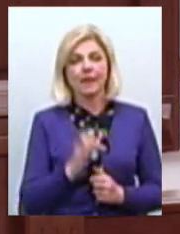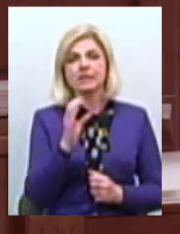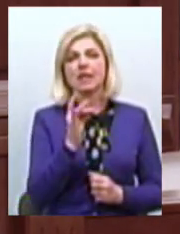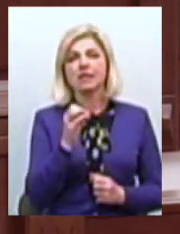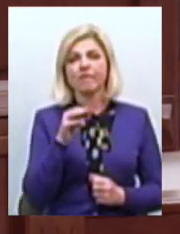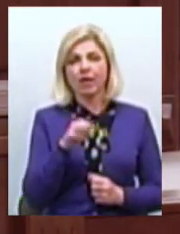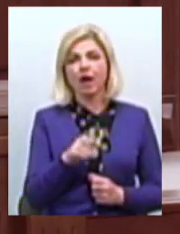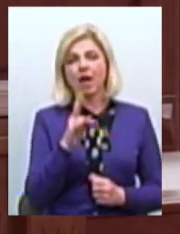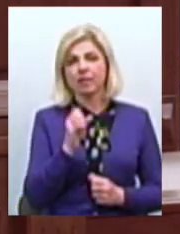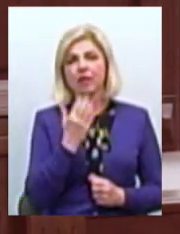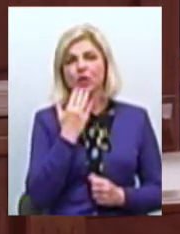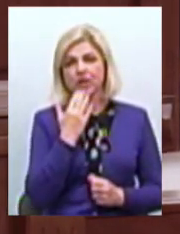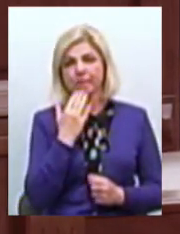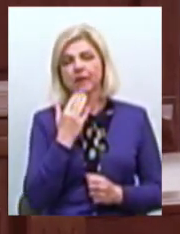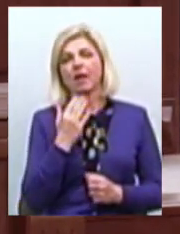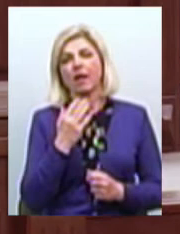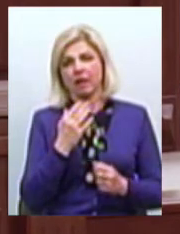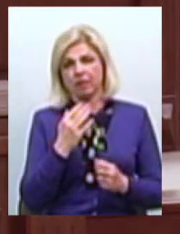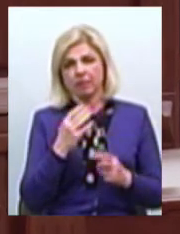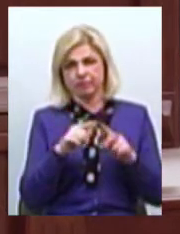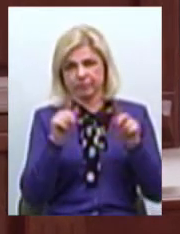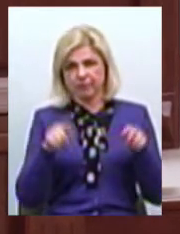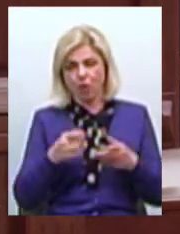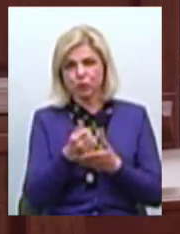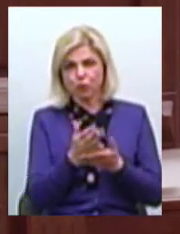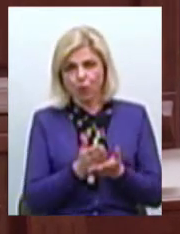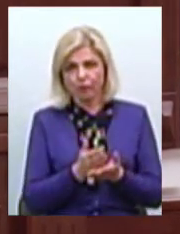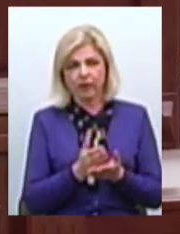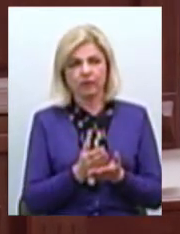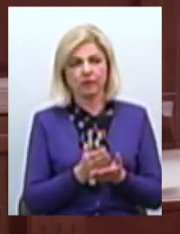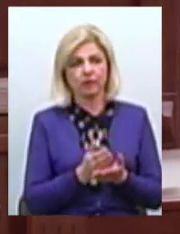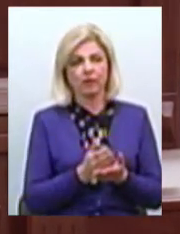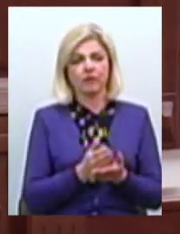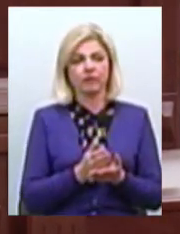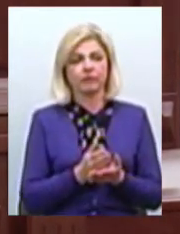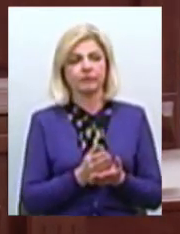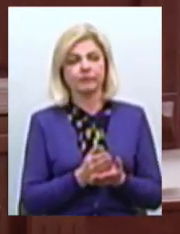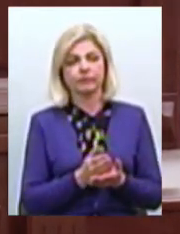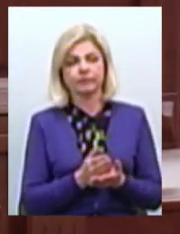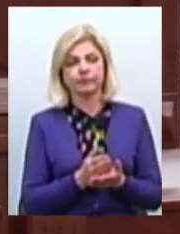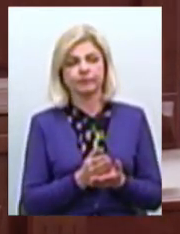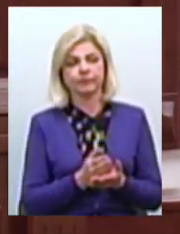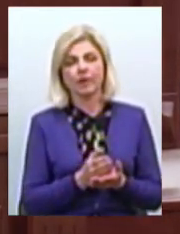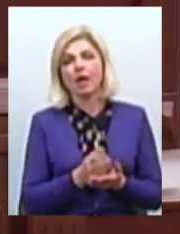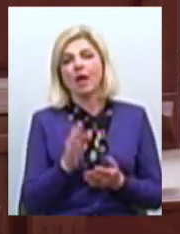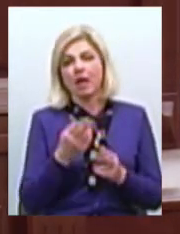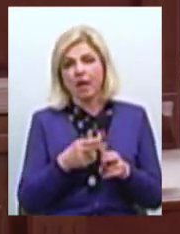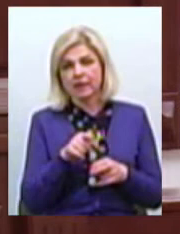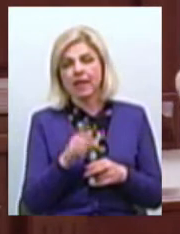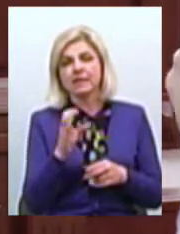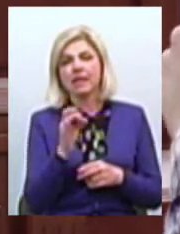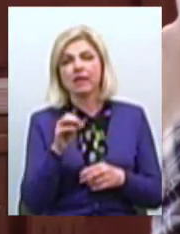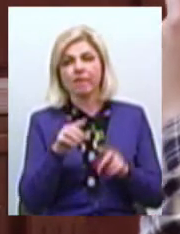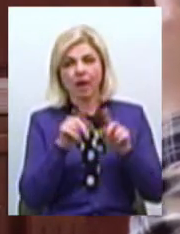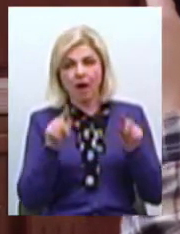наземне адміністрування в аеропорту Сертифікат реаліційного обслуговування в частині зв'язок навігації спостереження До речі, саме цей сертифікат нам